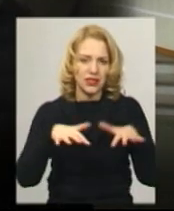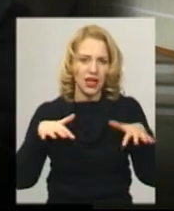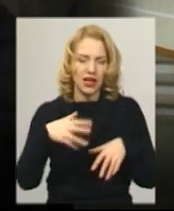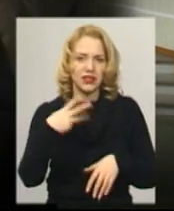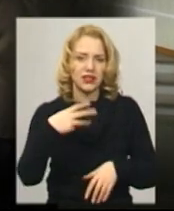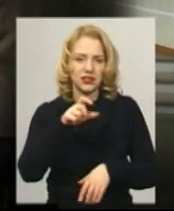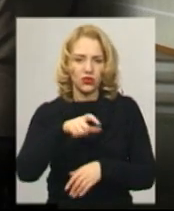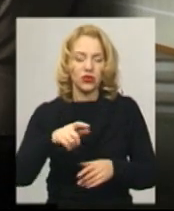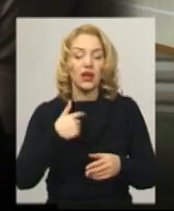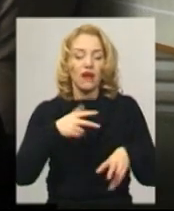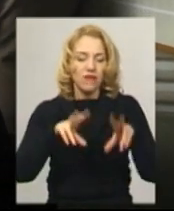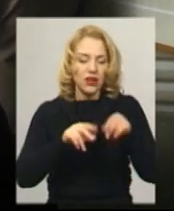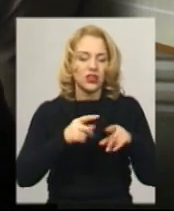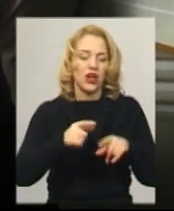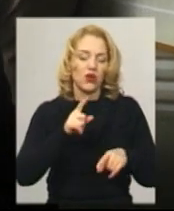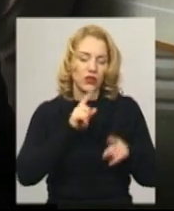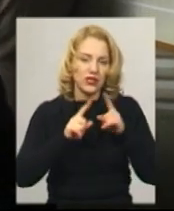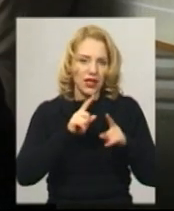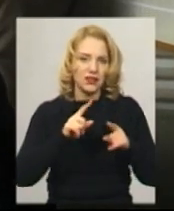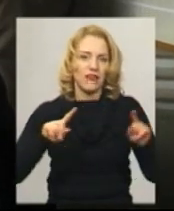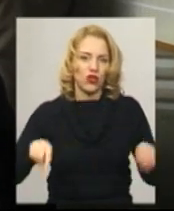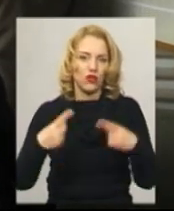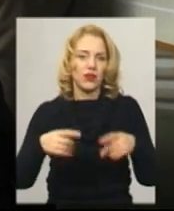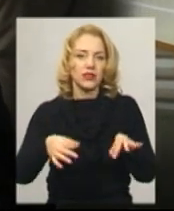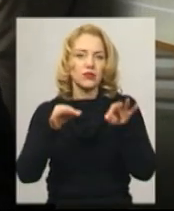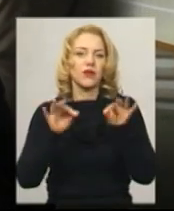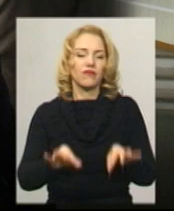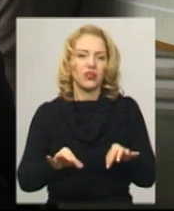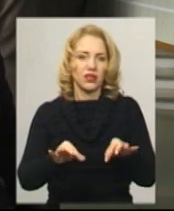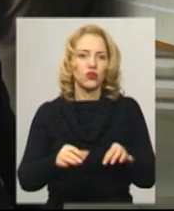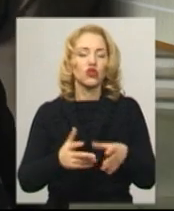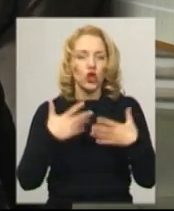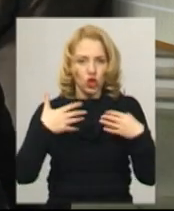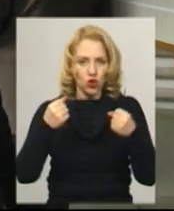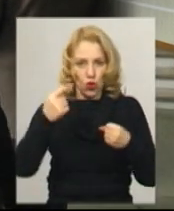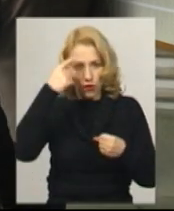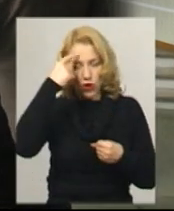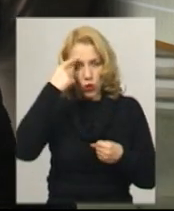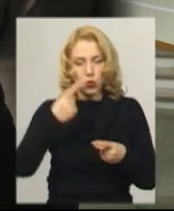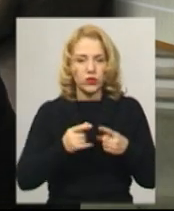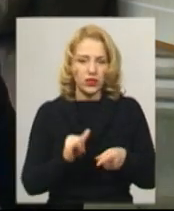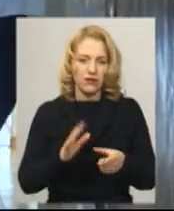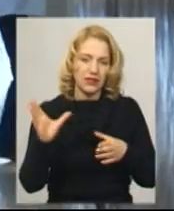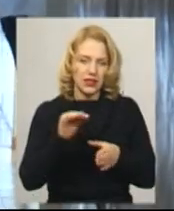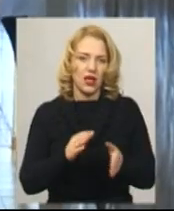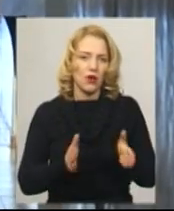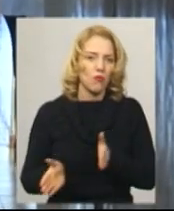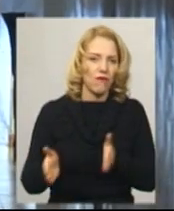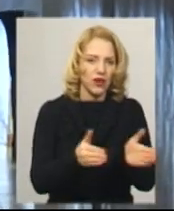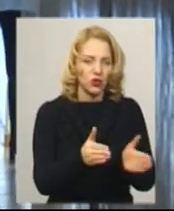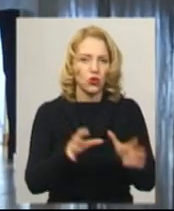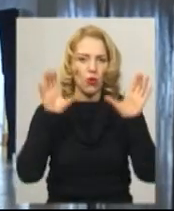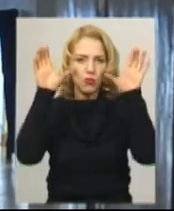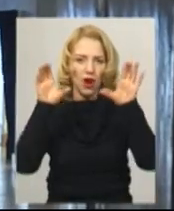відновлена справедливість, здоровий глузд, все повернуто в парове русло. Та додає,